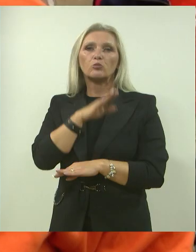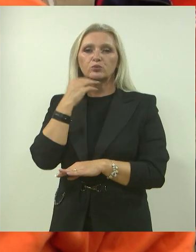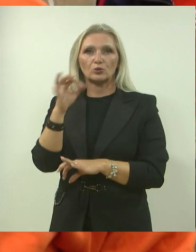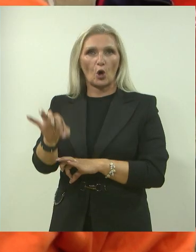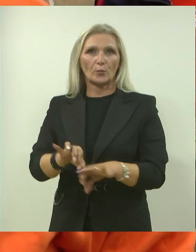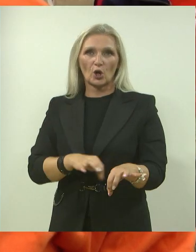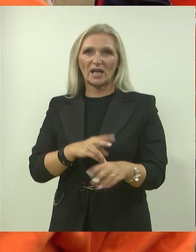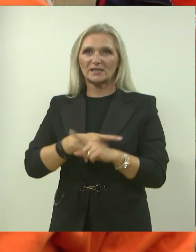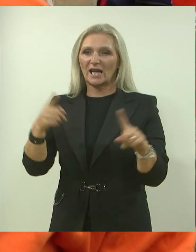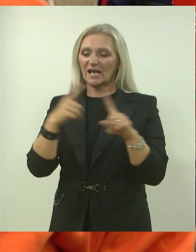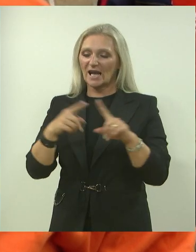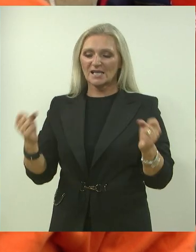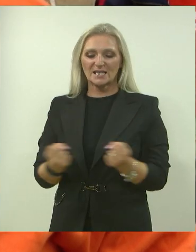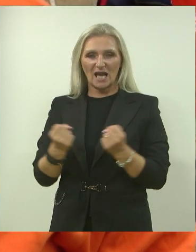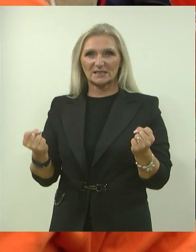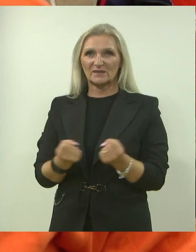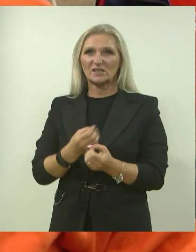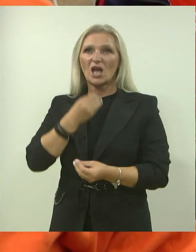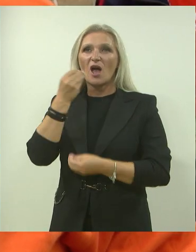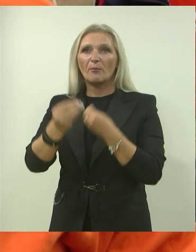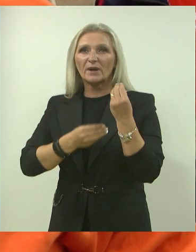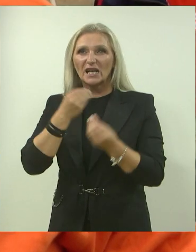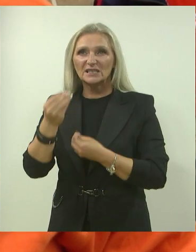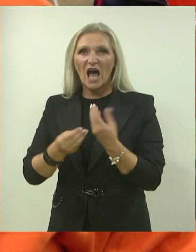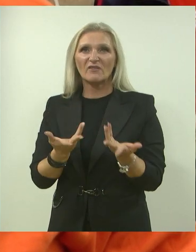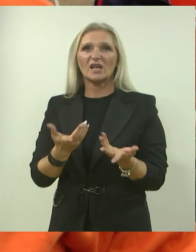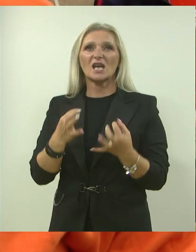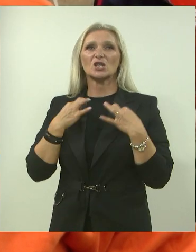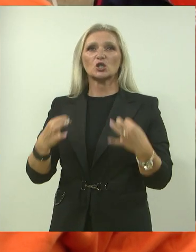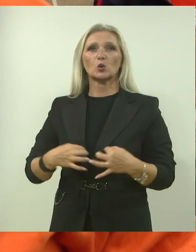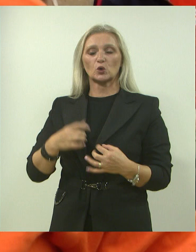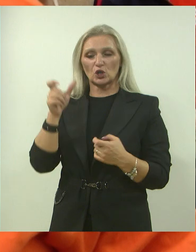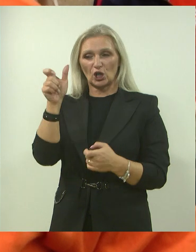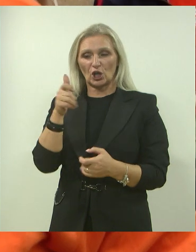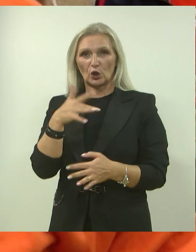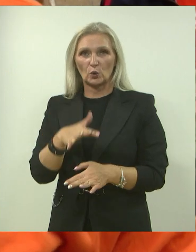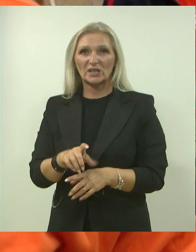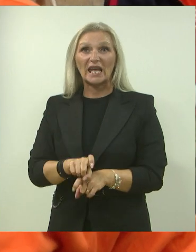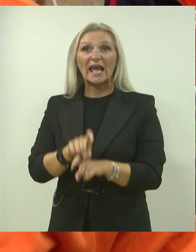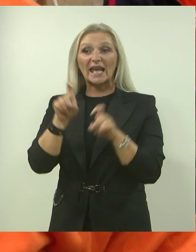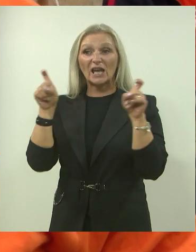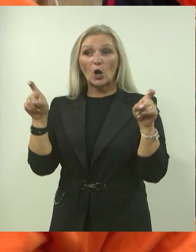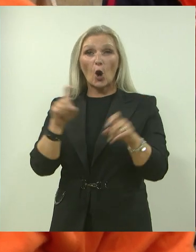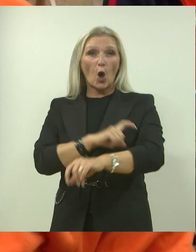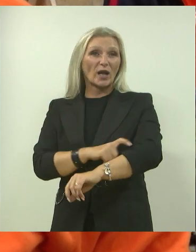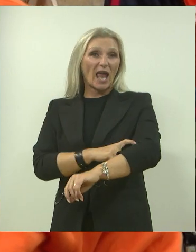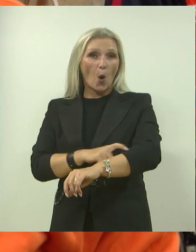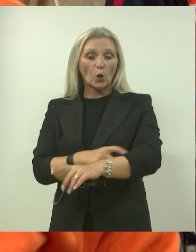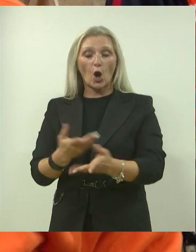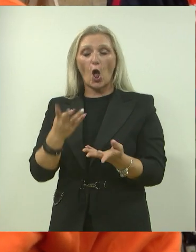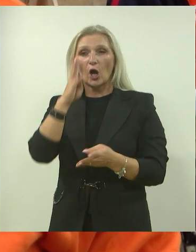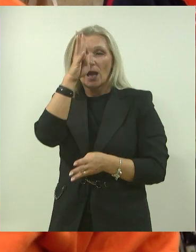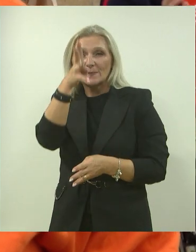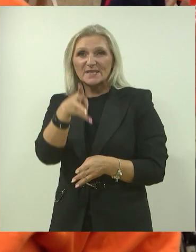što predavanja slučnjaka raznih, od neurologa do ginekologa, psihološke